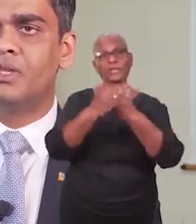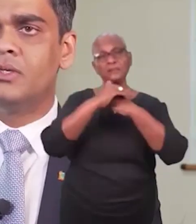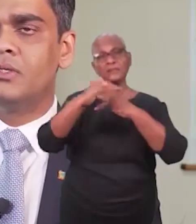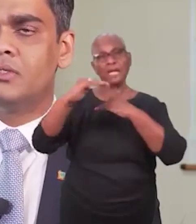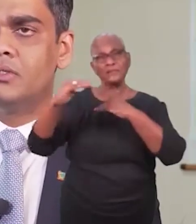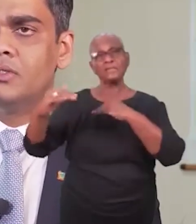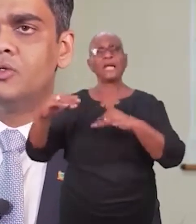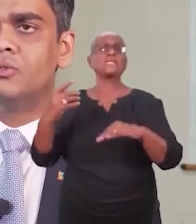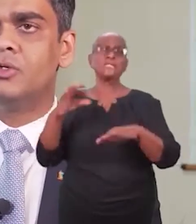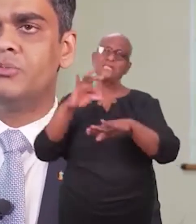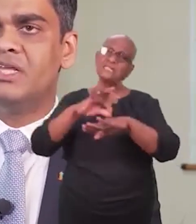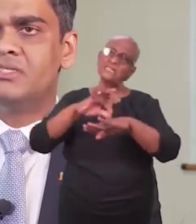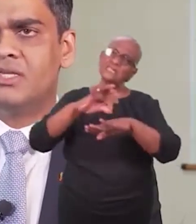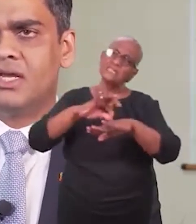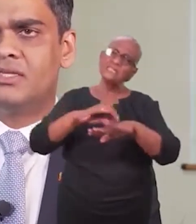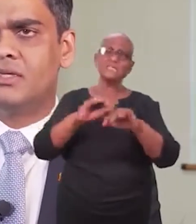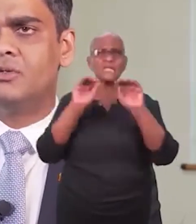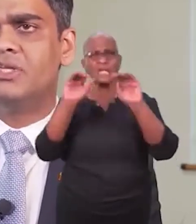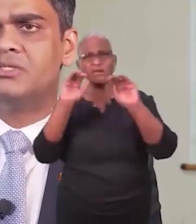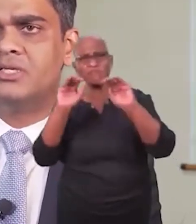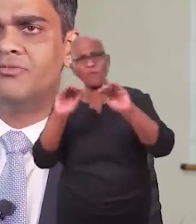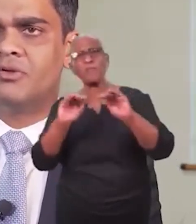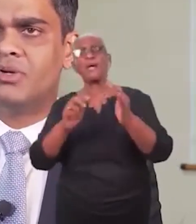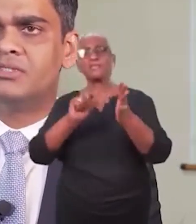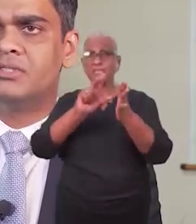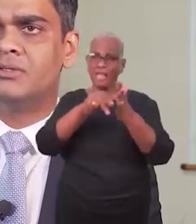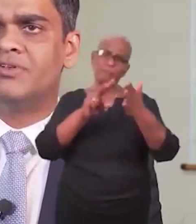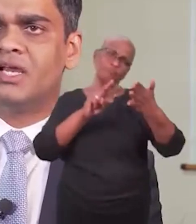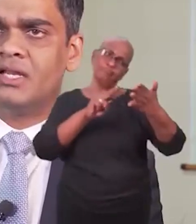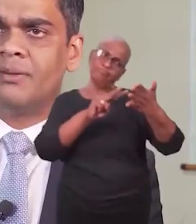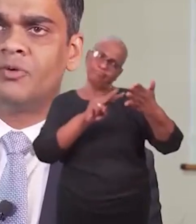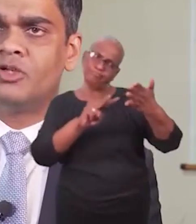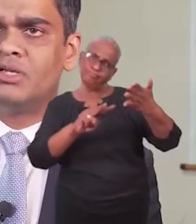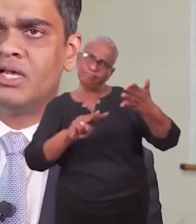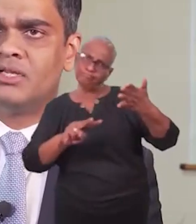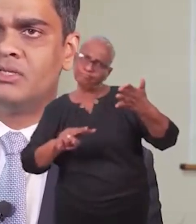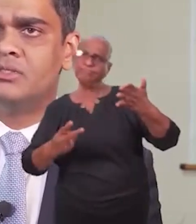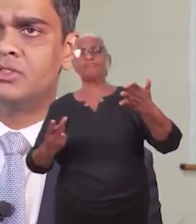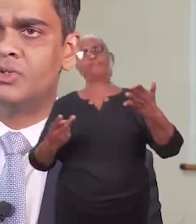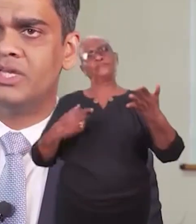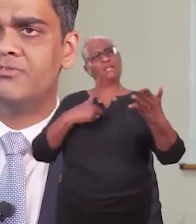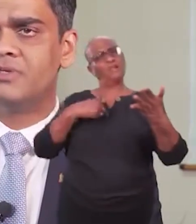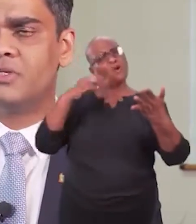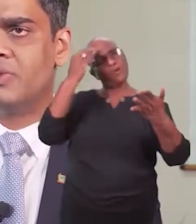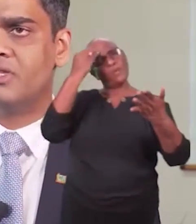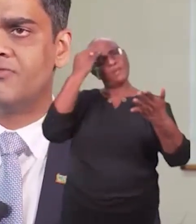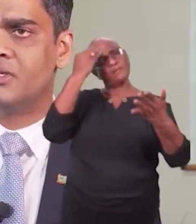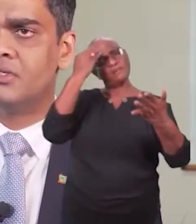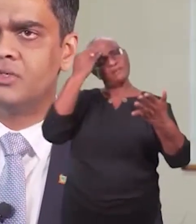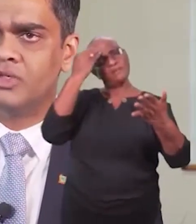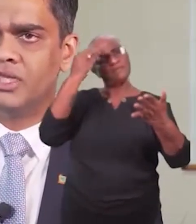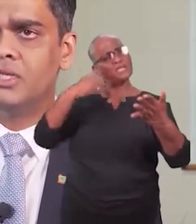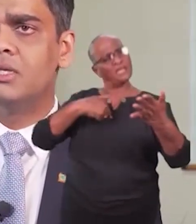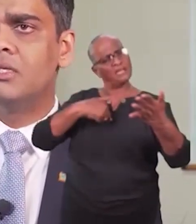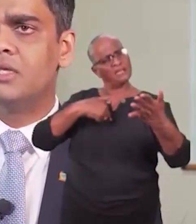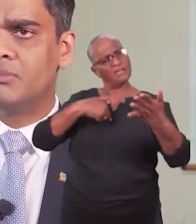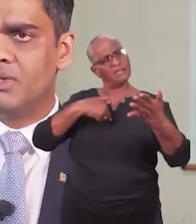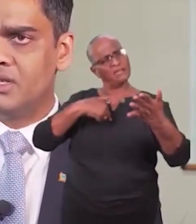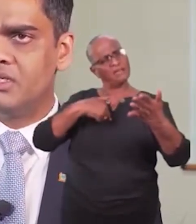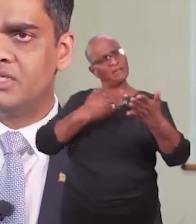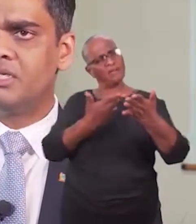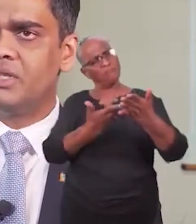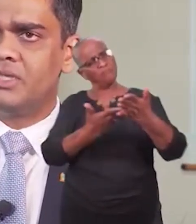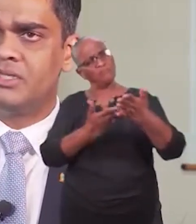hun medische data, hun medische informatie via een app kunnen benaderen. Ze willen even weten van, oké,